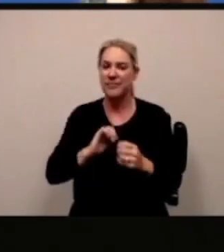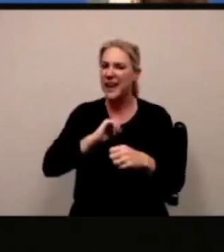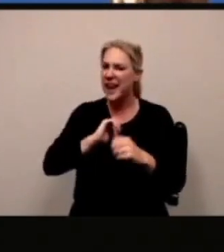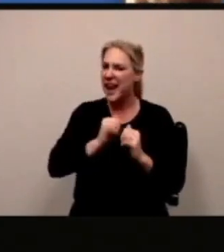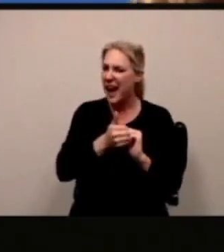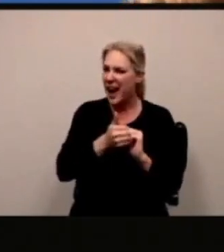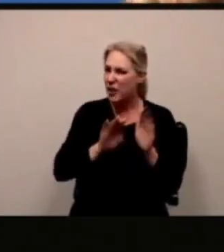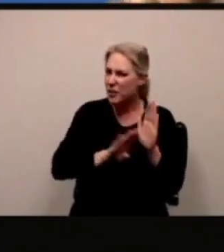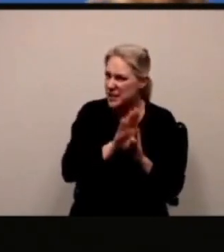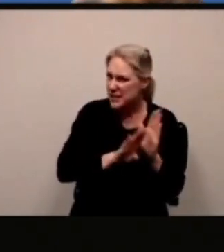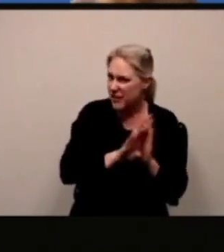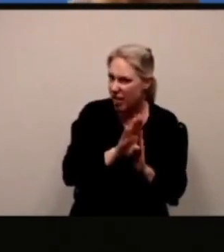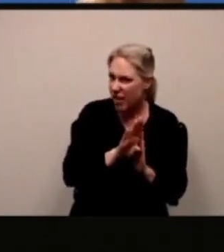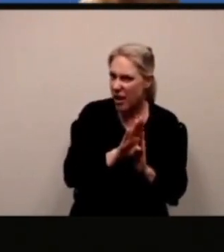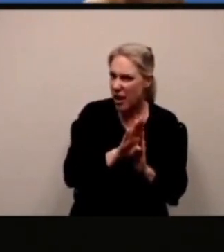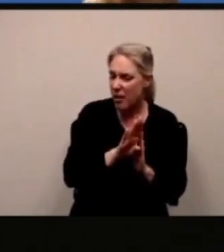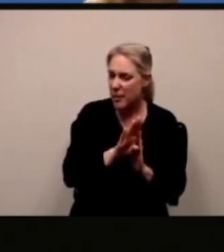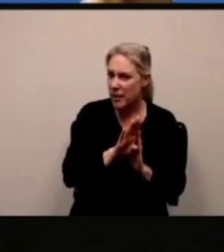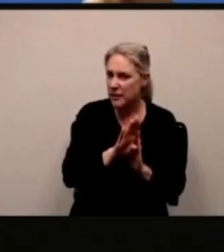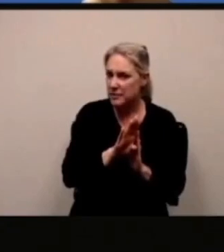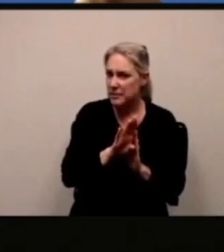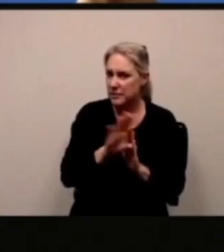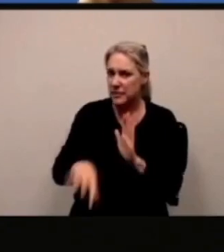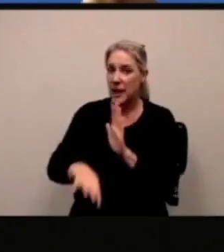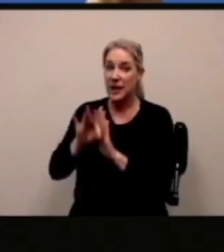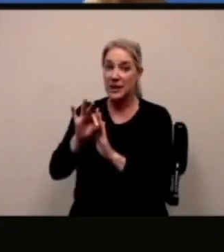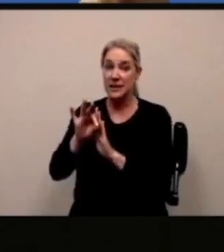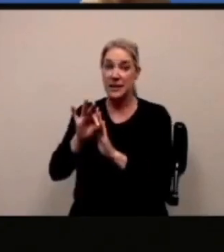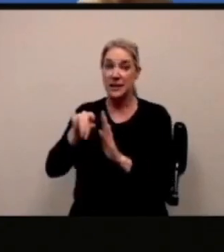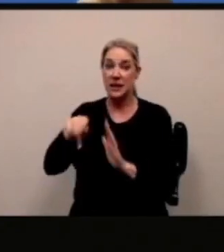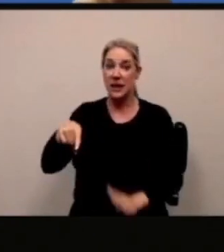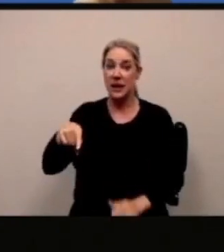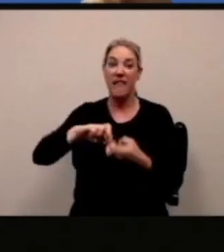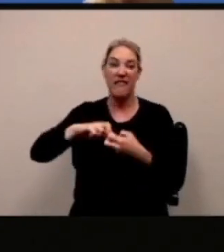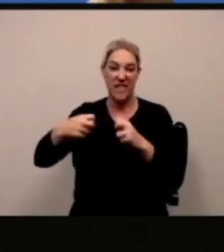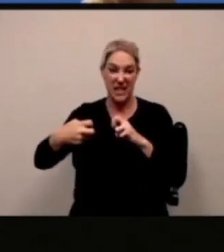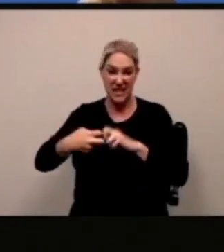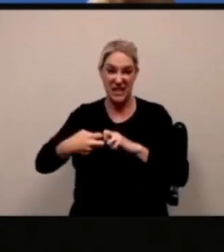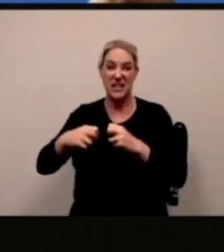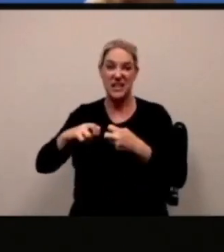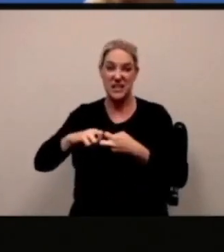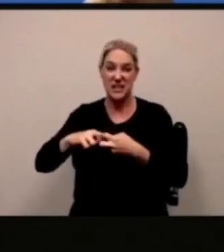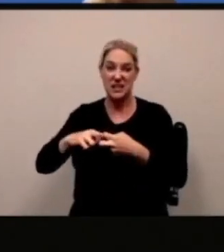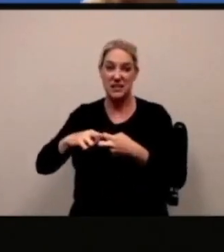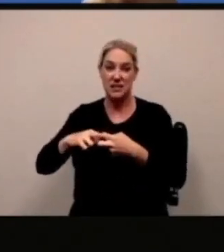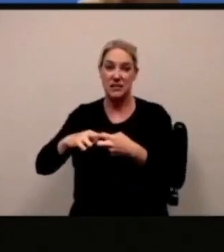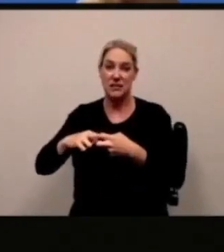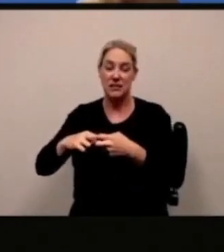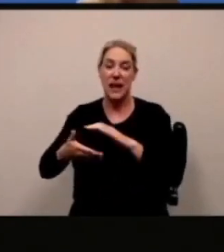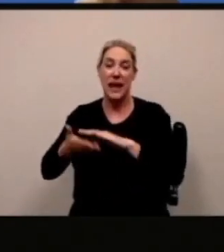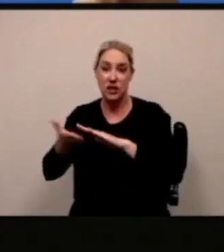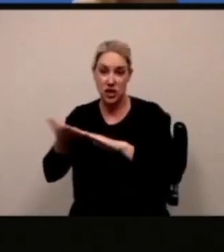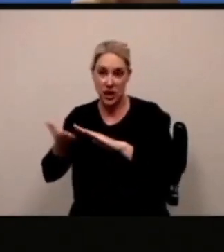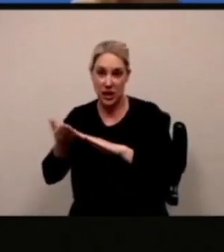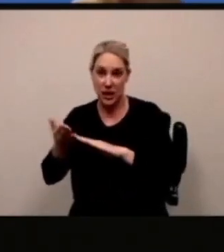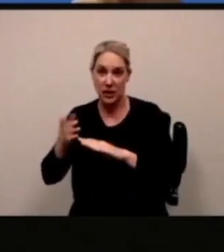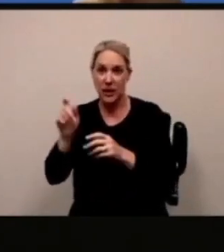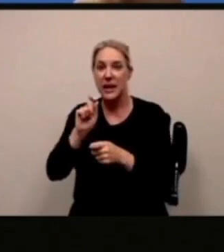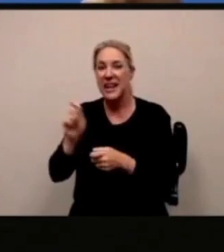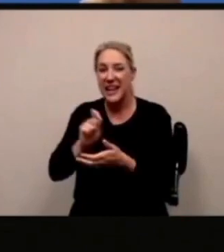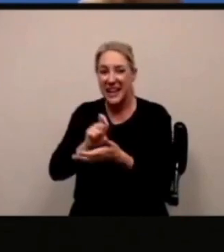quello che io ho fatto per fare un prototipo è che io ho preso